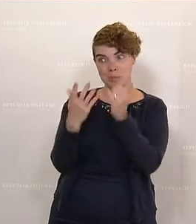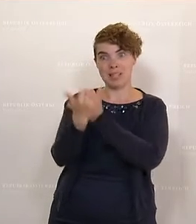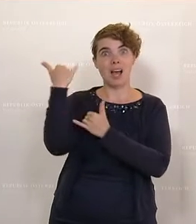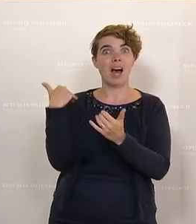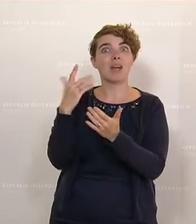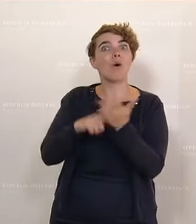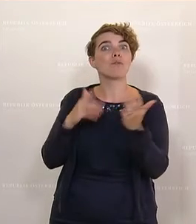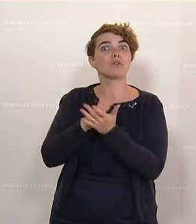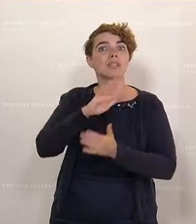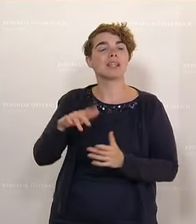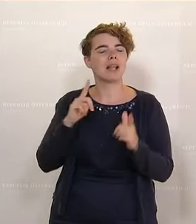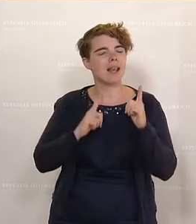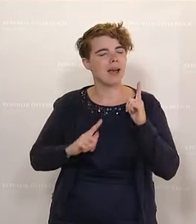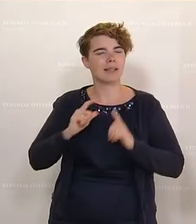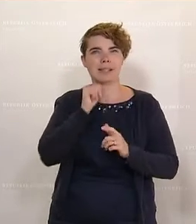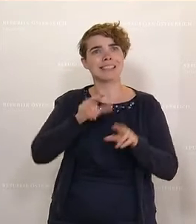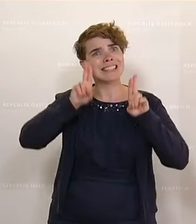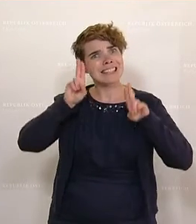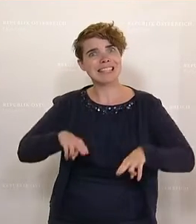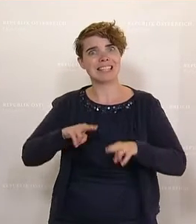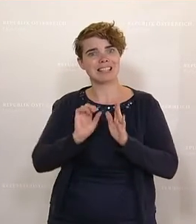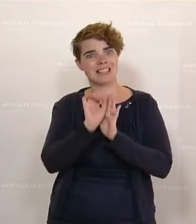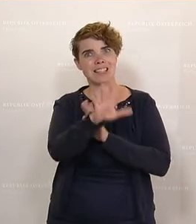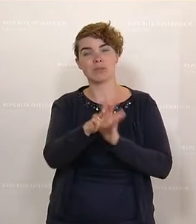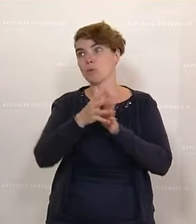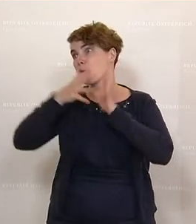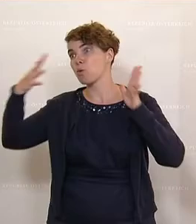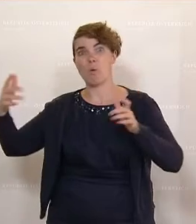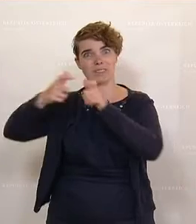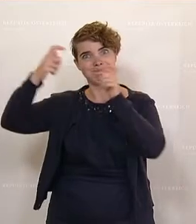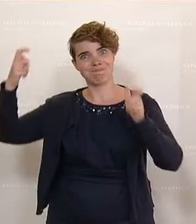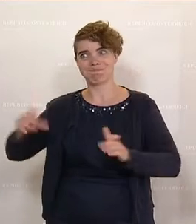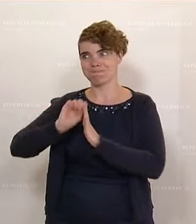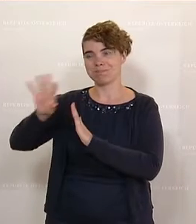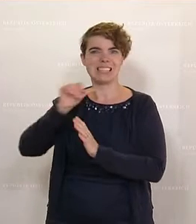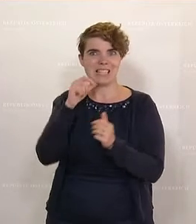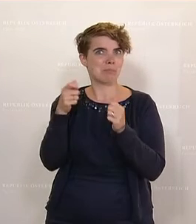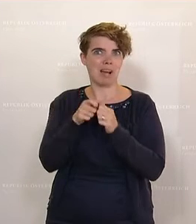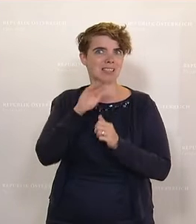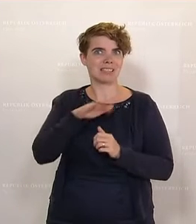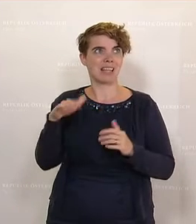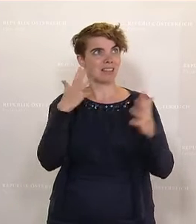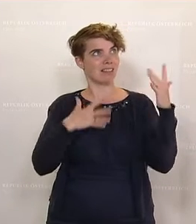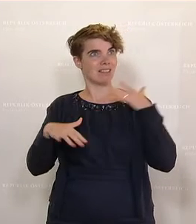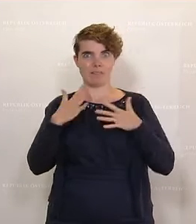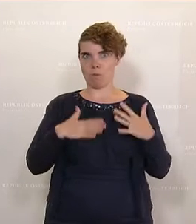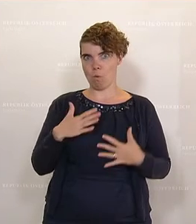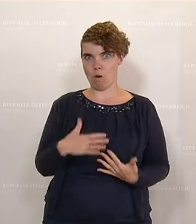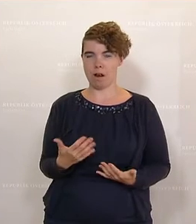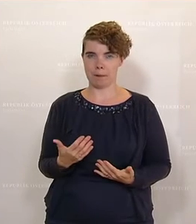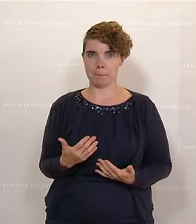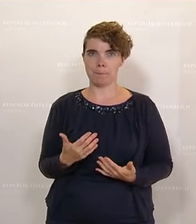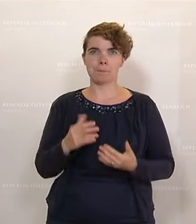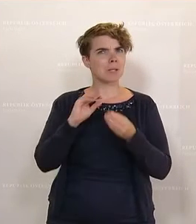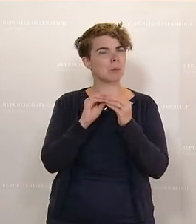diesen Missständen gelitten, dass in viel zu großen Einrichtungen nicht kinderadäquat untergebracht waren. Das Problem ist, dass